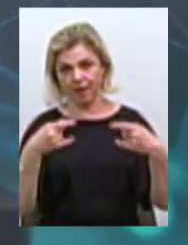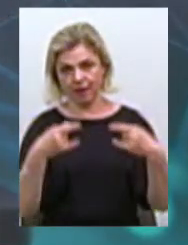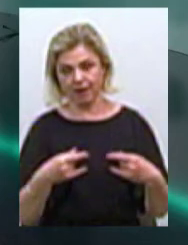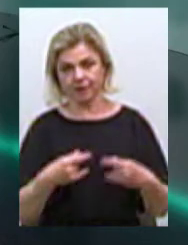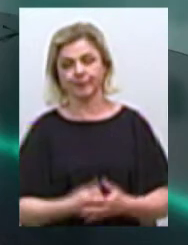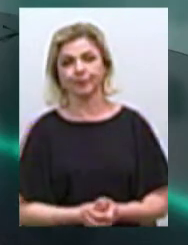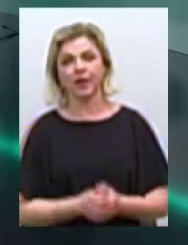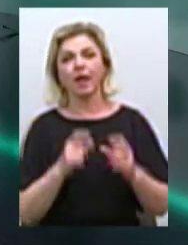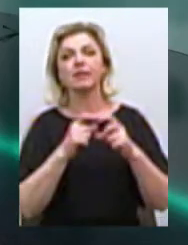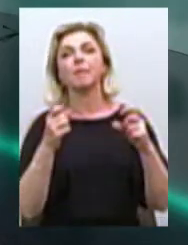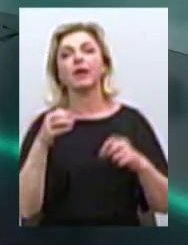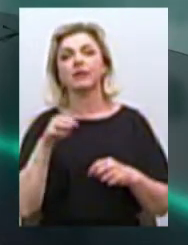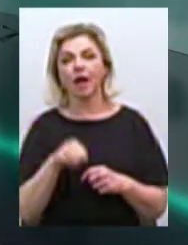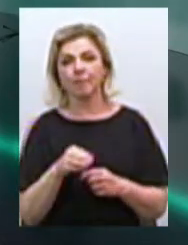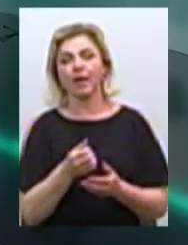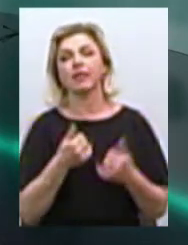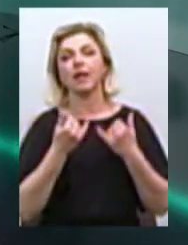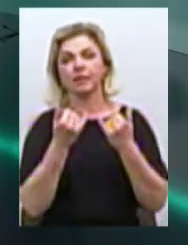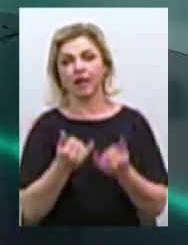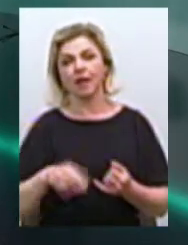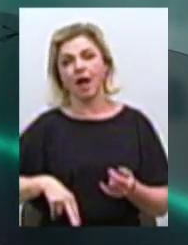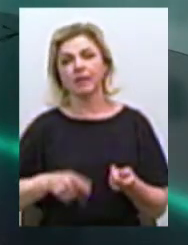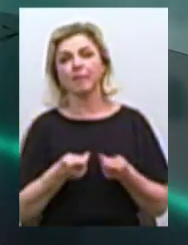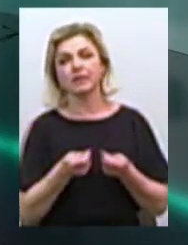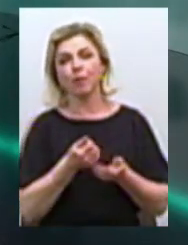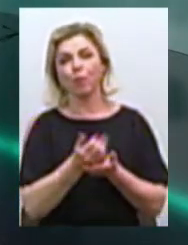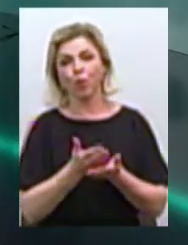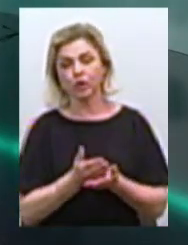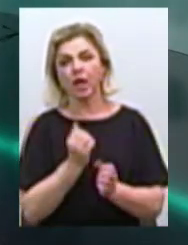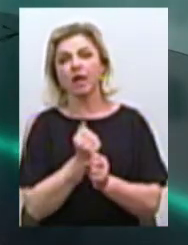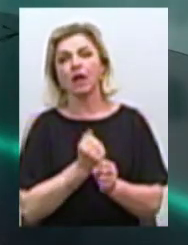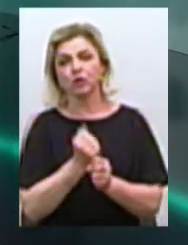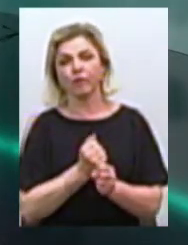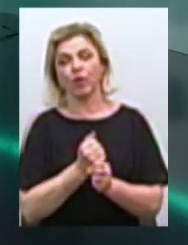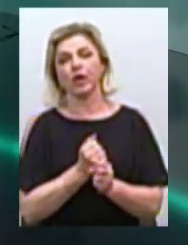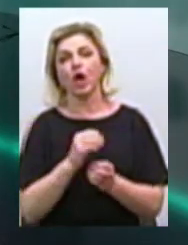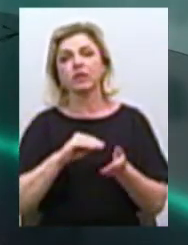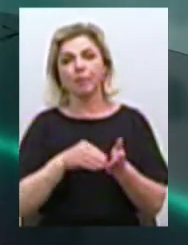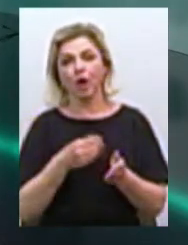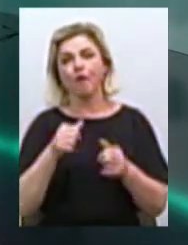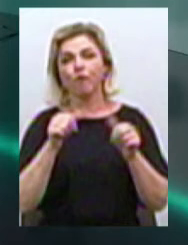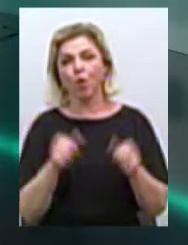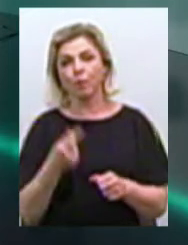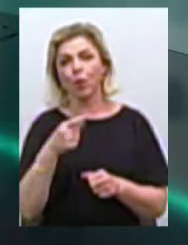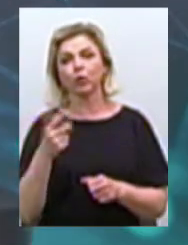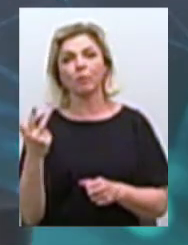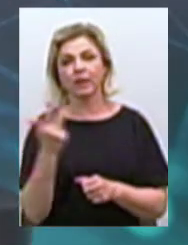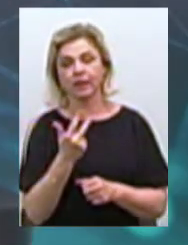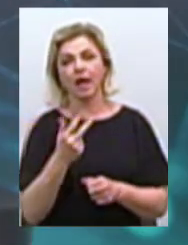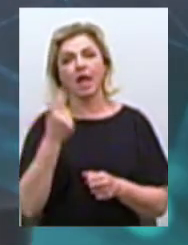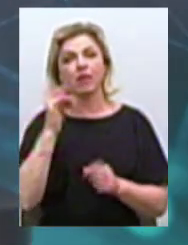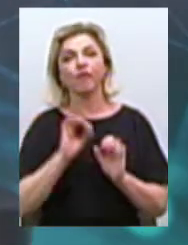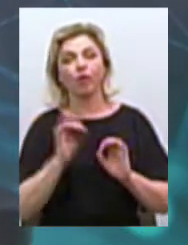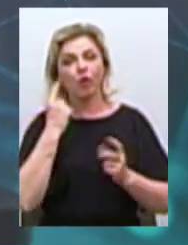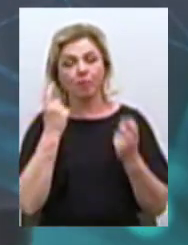Департамент знедання адміністративних послуг розробив аналог довідки за формою номер 3 відомості про зареєстрованих осіб